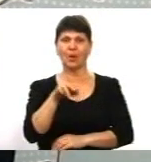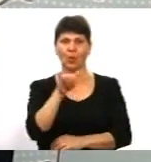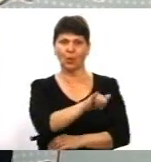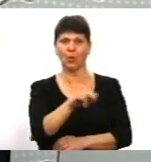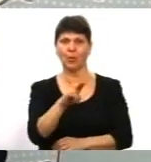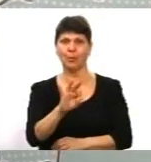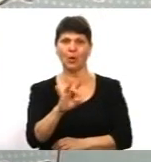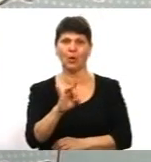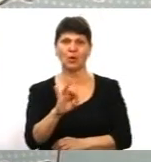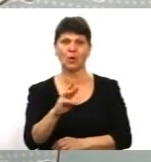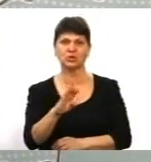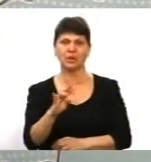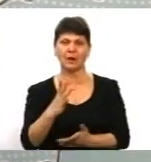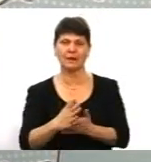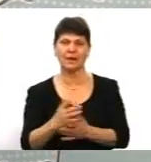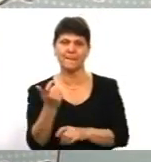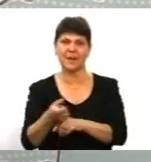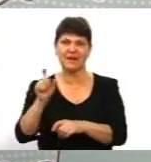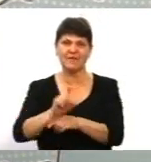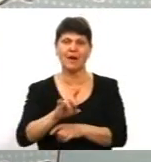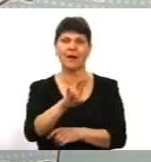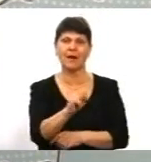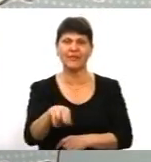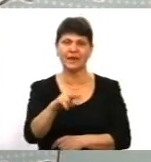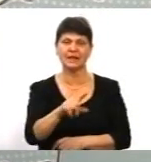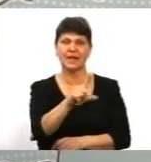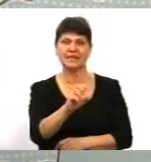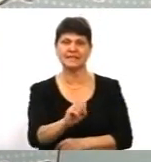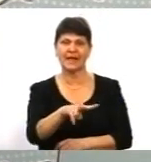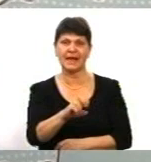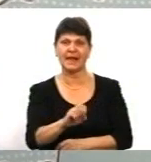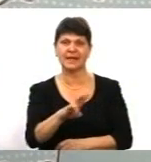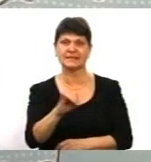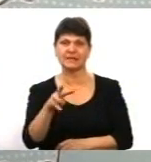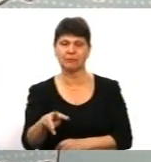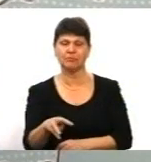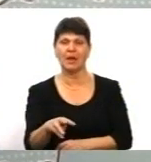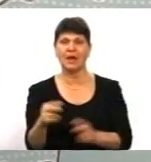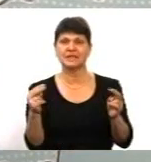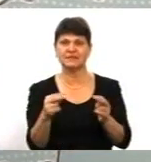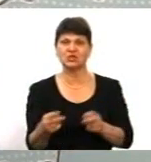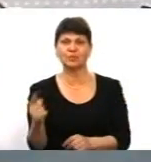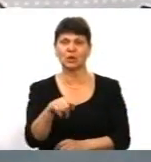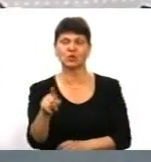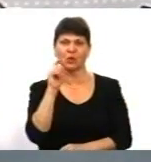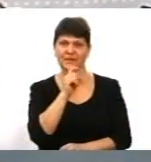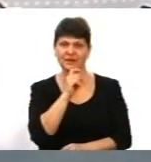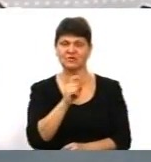є перевага над Зеленським. Це свідчить про те, що населення Вінниці дало такий